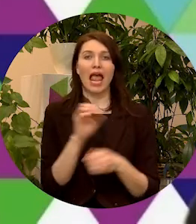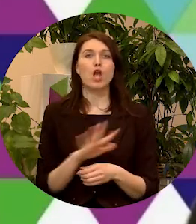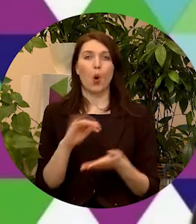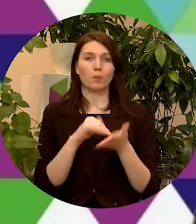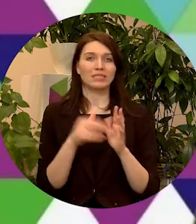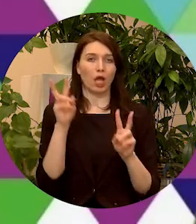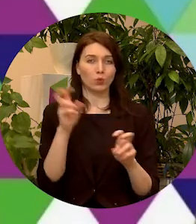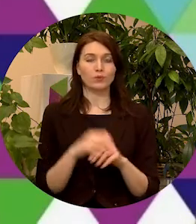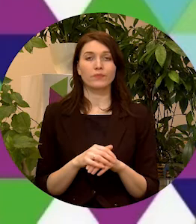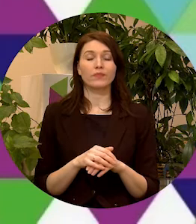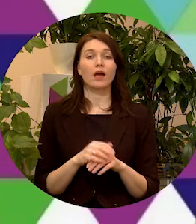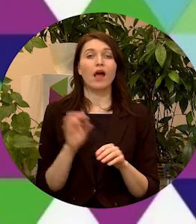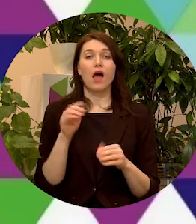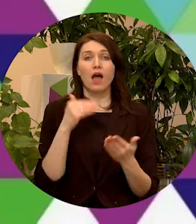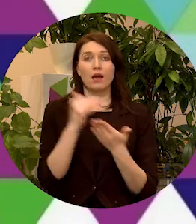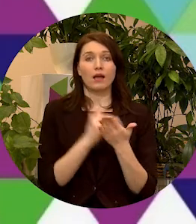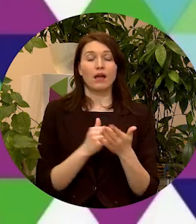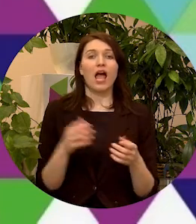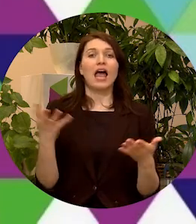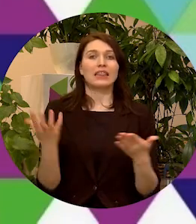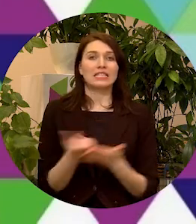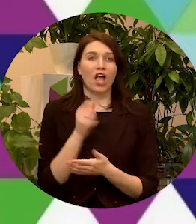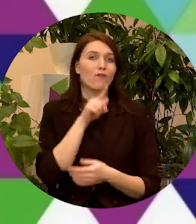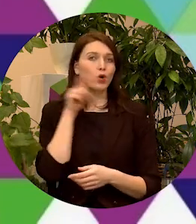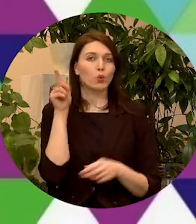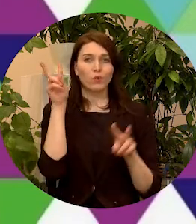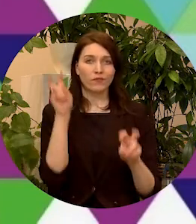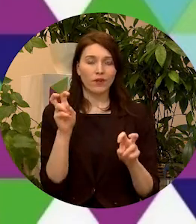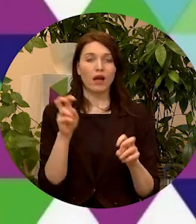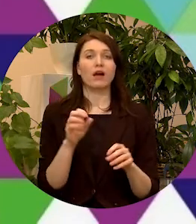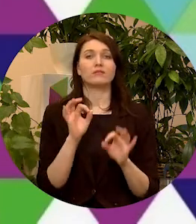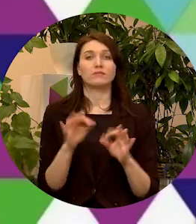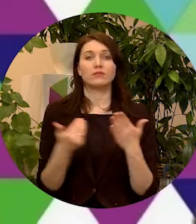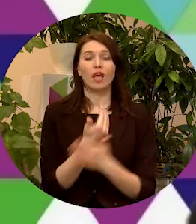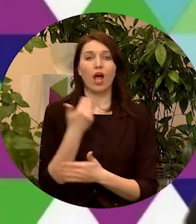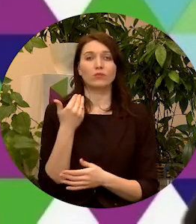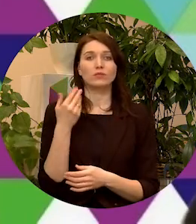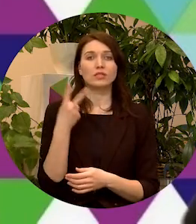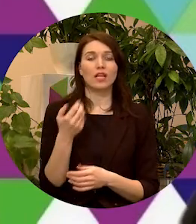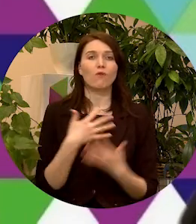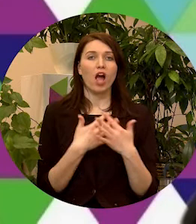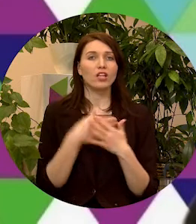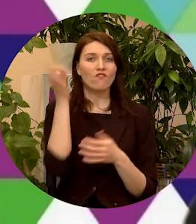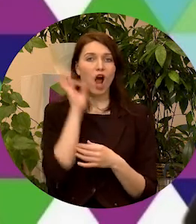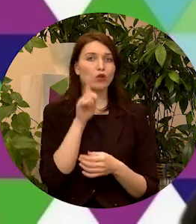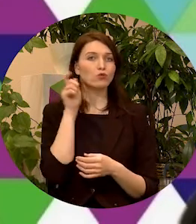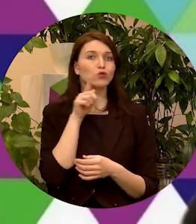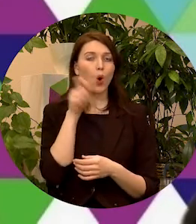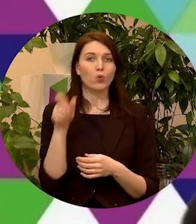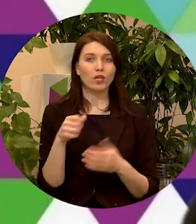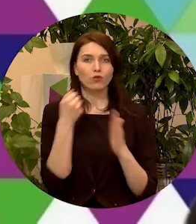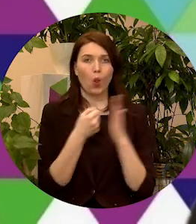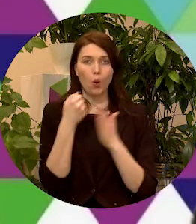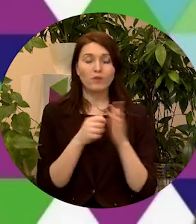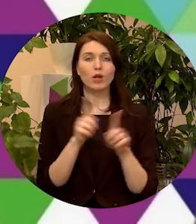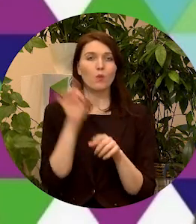Noteikti ir jāpiemina programma Discover EU, kuras aizsākums ir tieši divi aktīvi vāks jauniešu lobijs. Un šobrīd tā ir